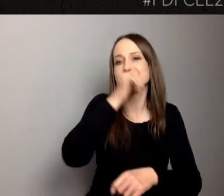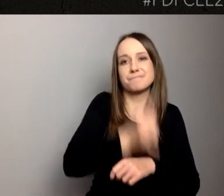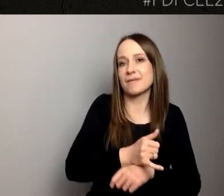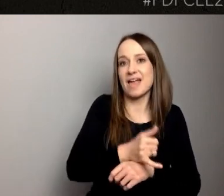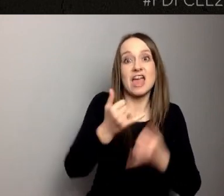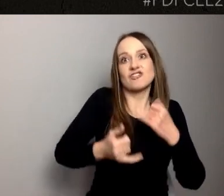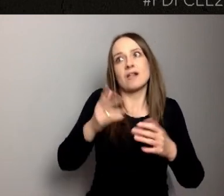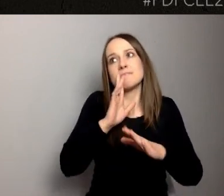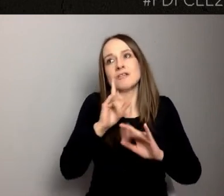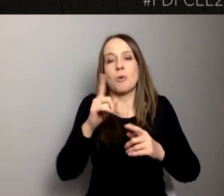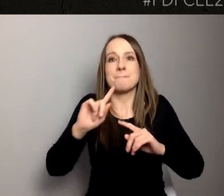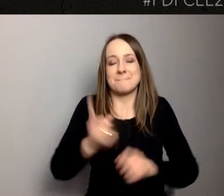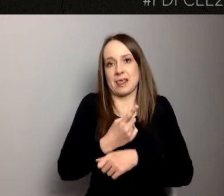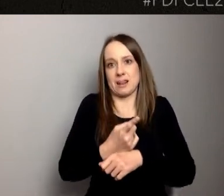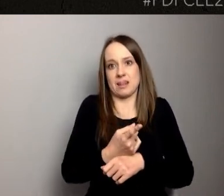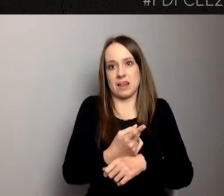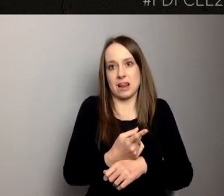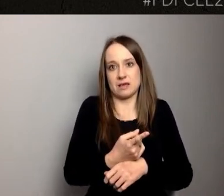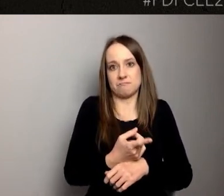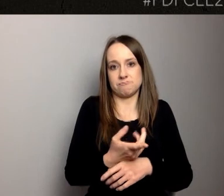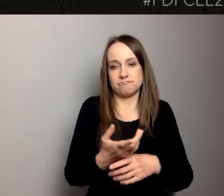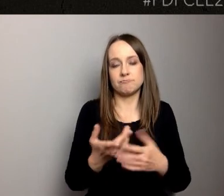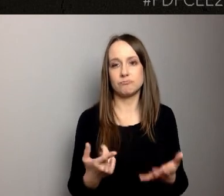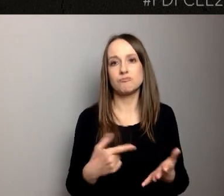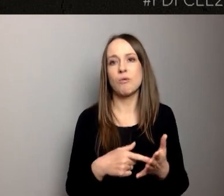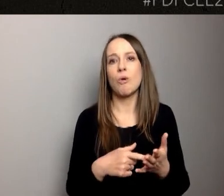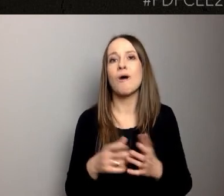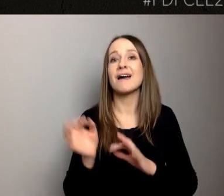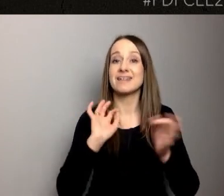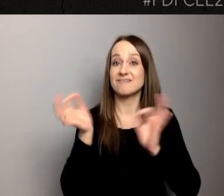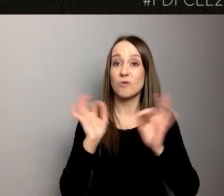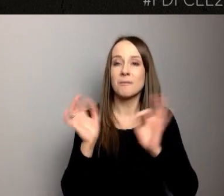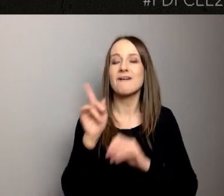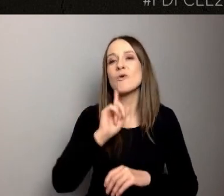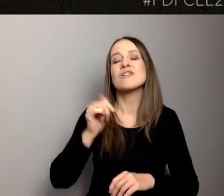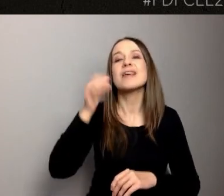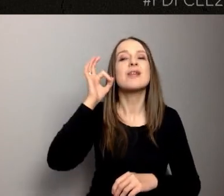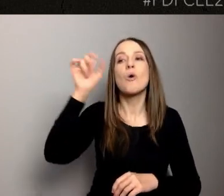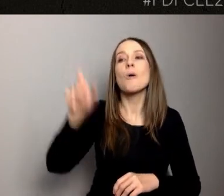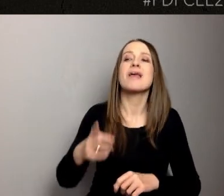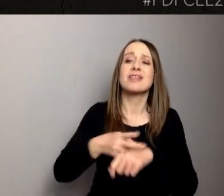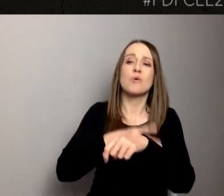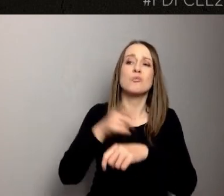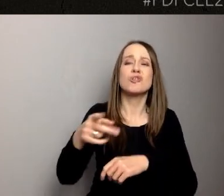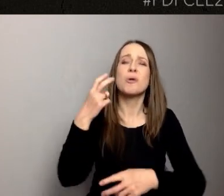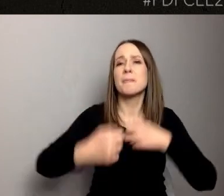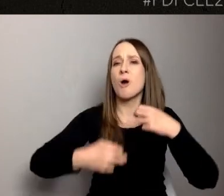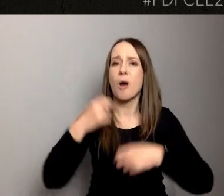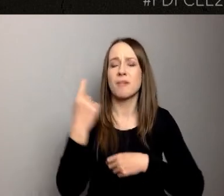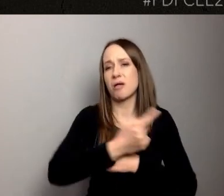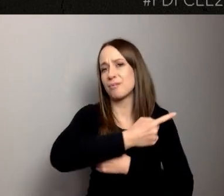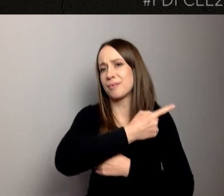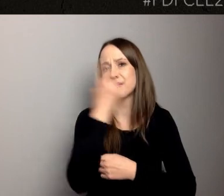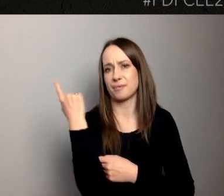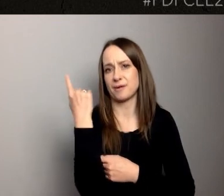nagromadzenie danych właśnie u takiej jednej pani urzędniczki to jest duży problem do pozyskania po prostu tych informacji.